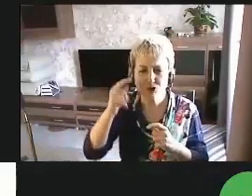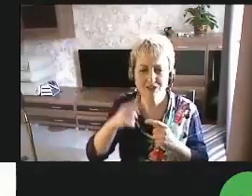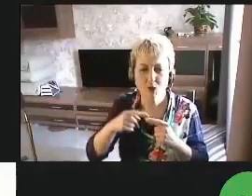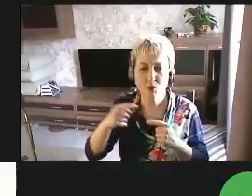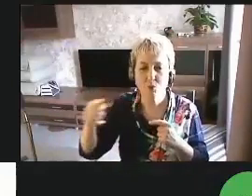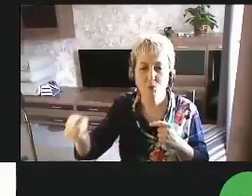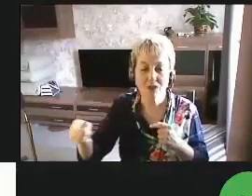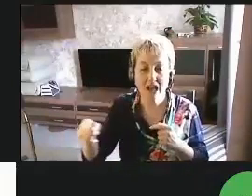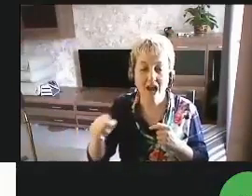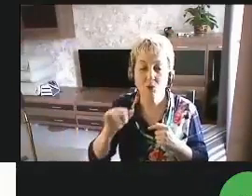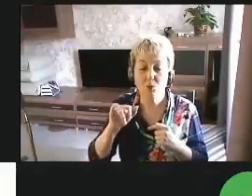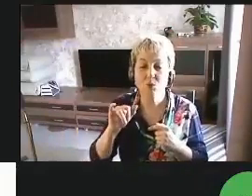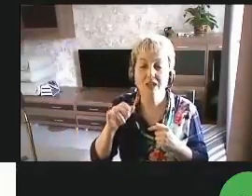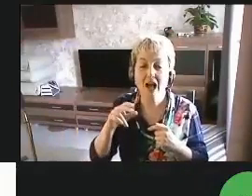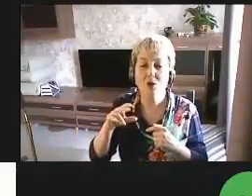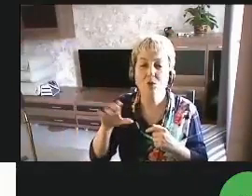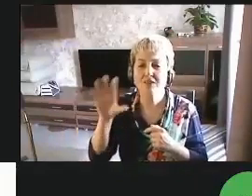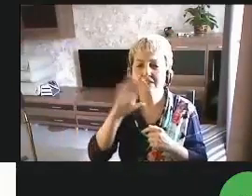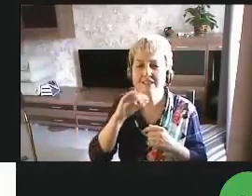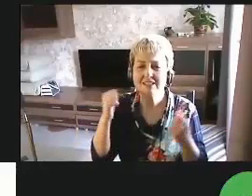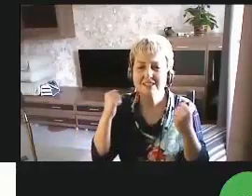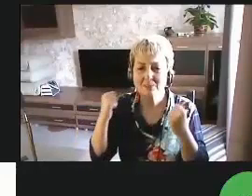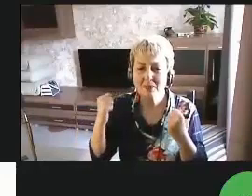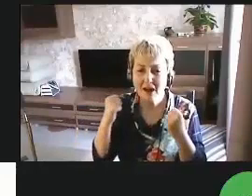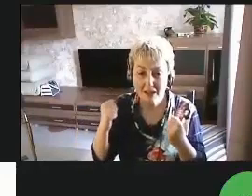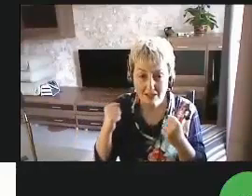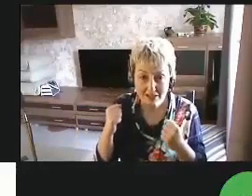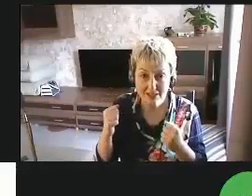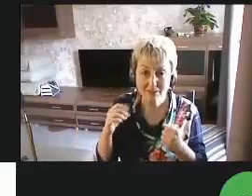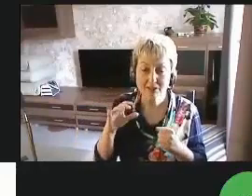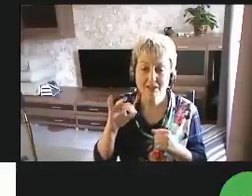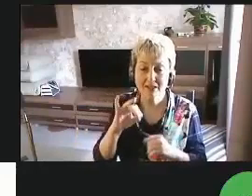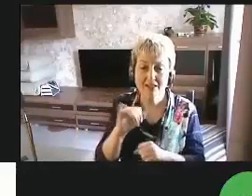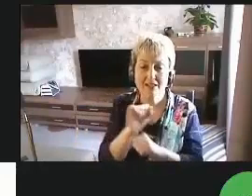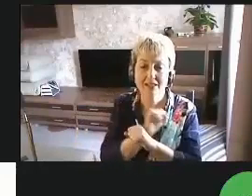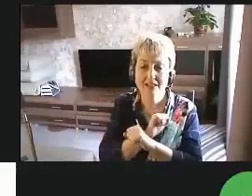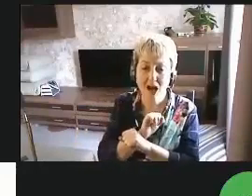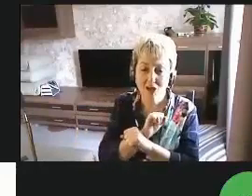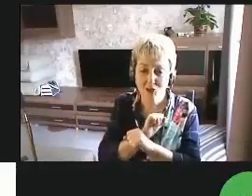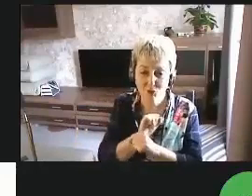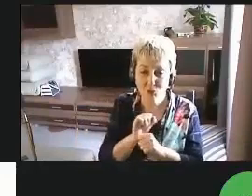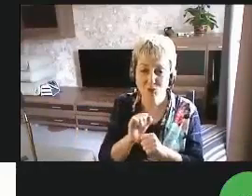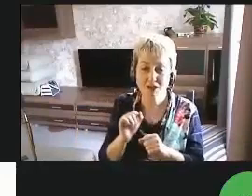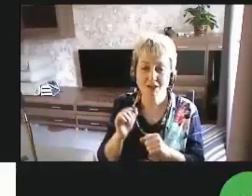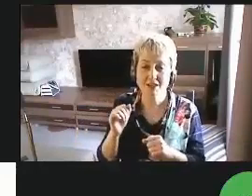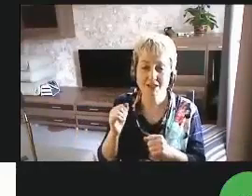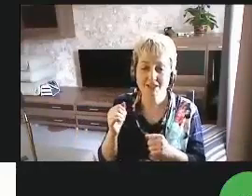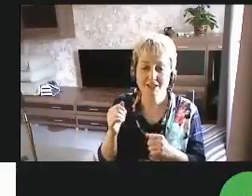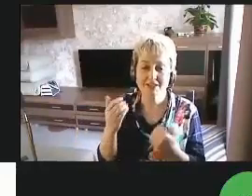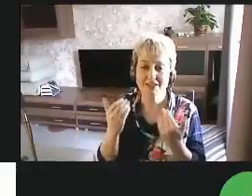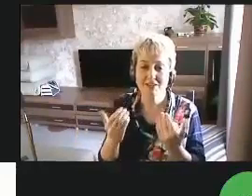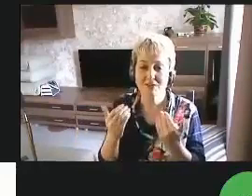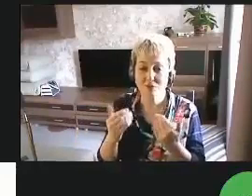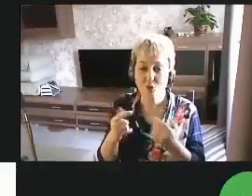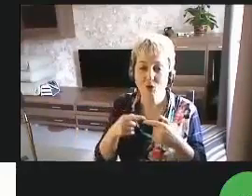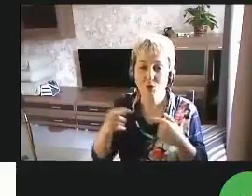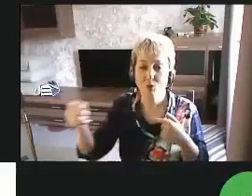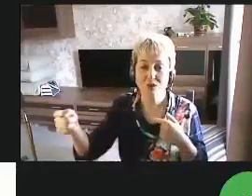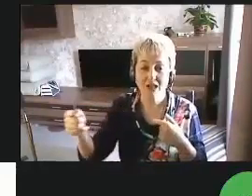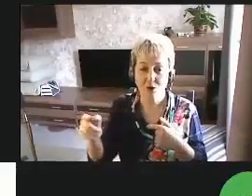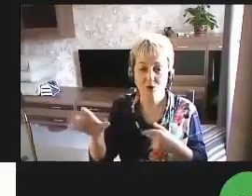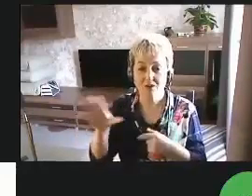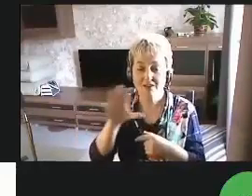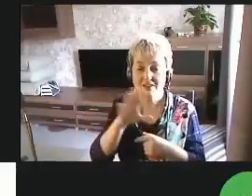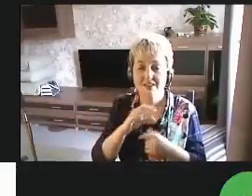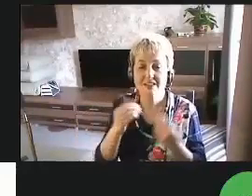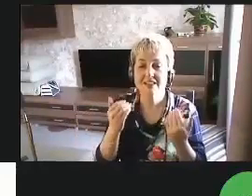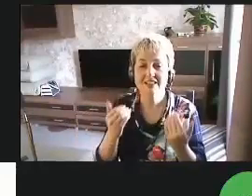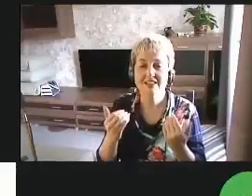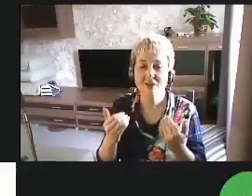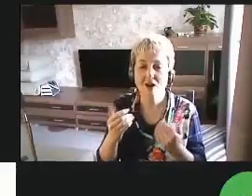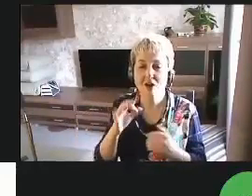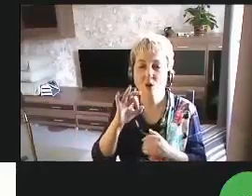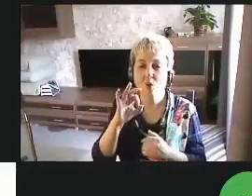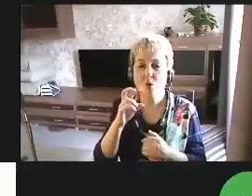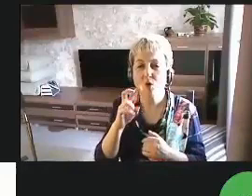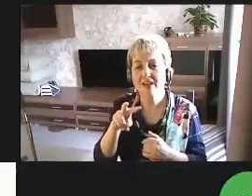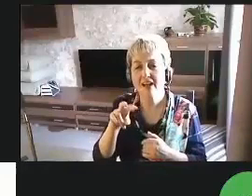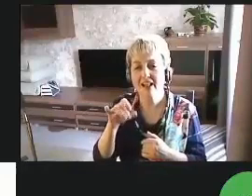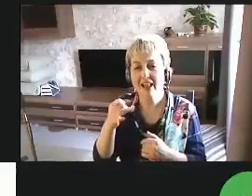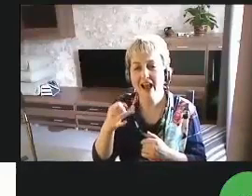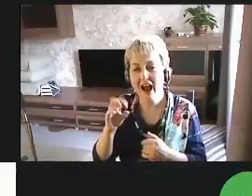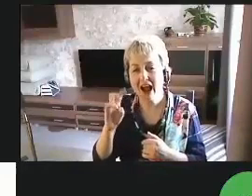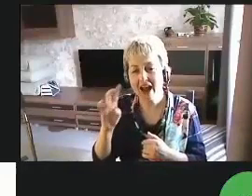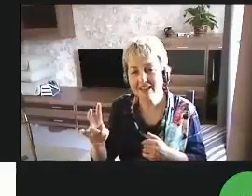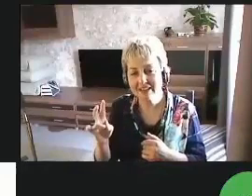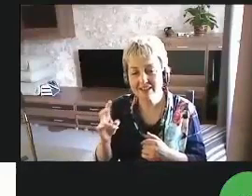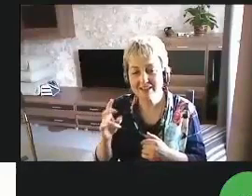удаленно, и даже спортивные занятия, и доступ сегодня удаленно, сегодня онлайн,